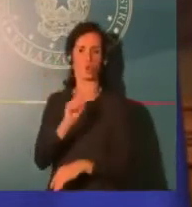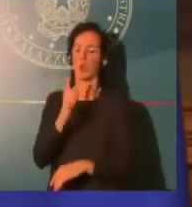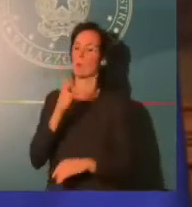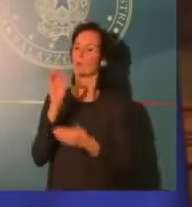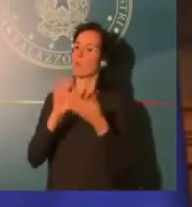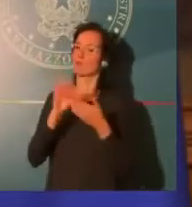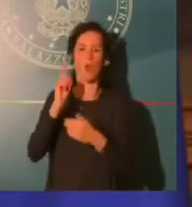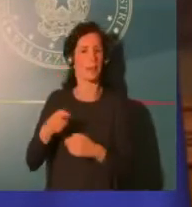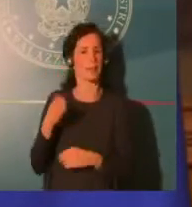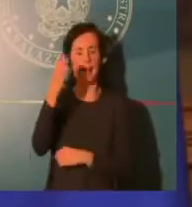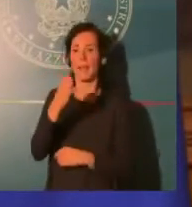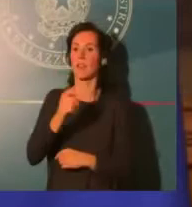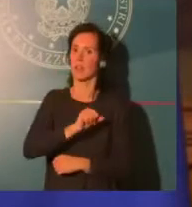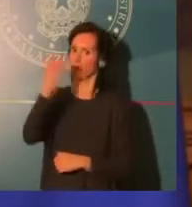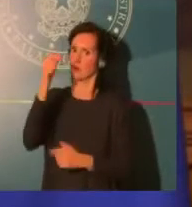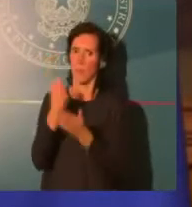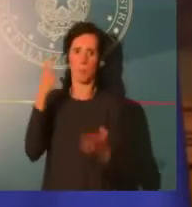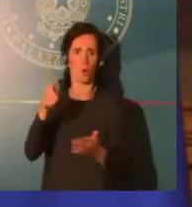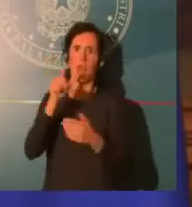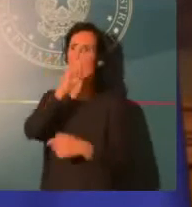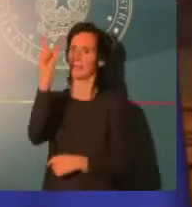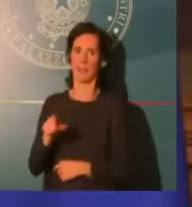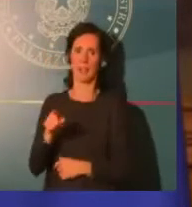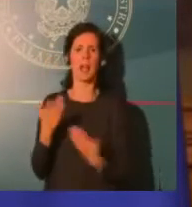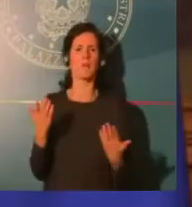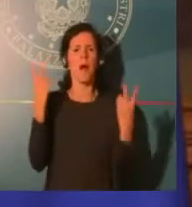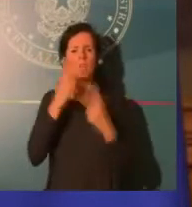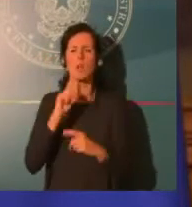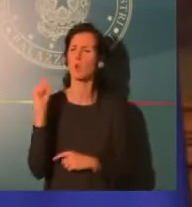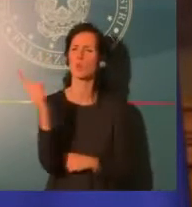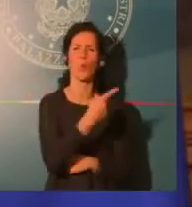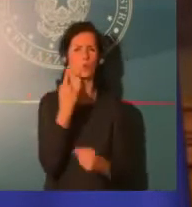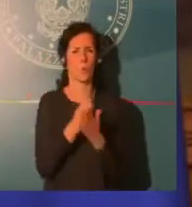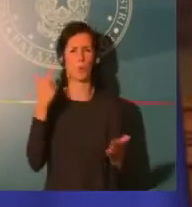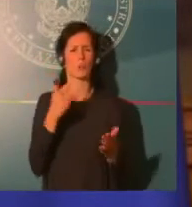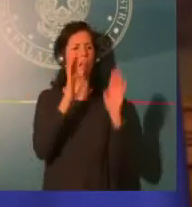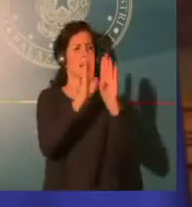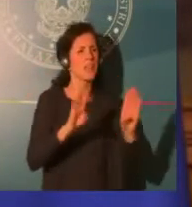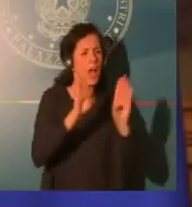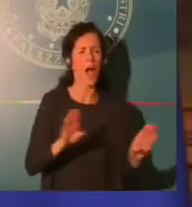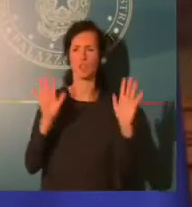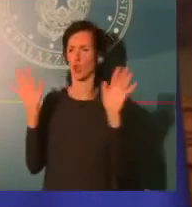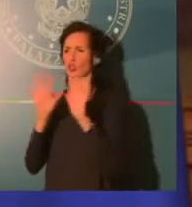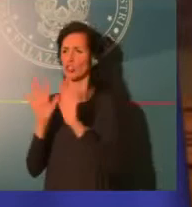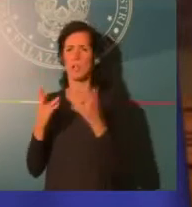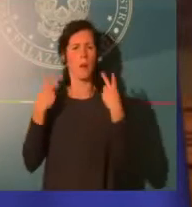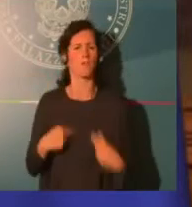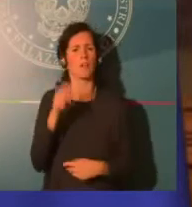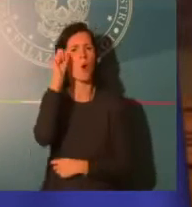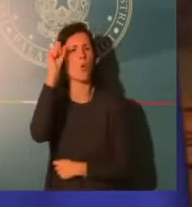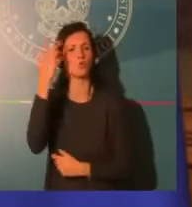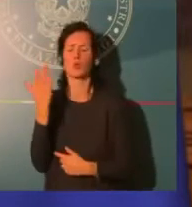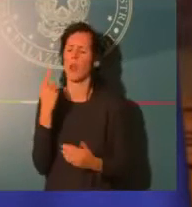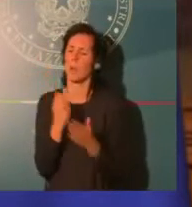la vita culturale è un presidio importante, un nutrimento dello spirito, come ho scritto oggi anche io, riconosco, avendo scritto oggi al